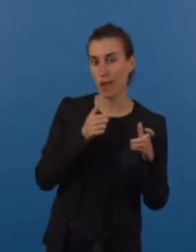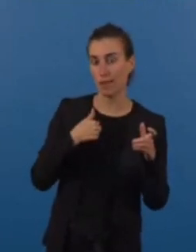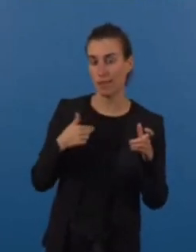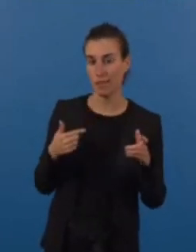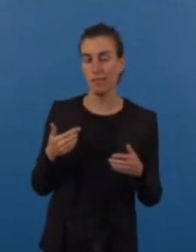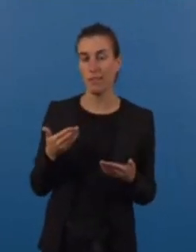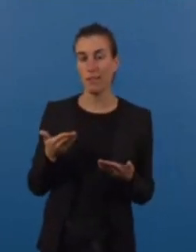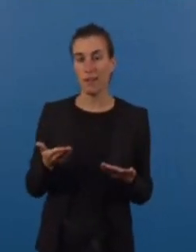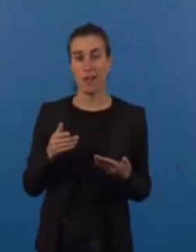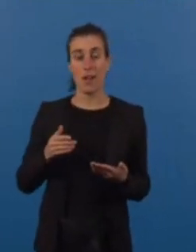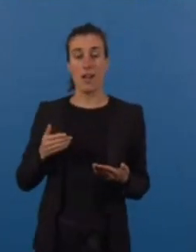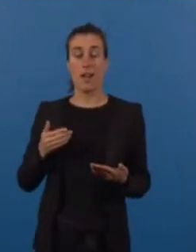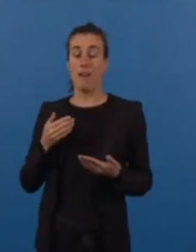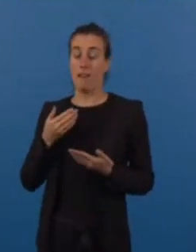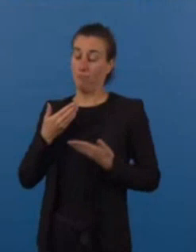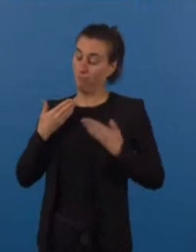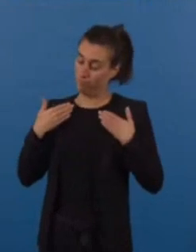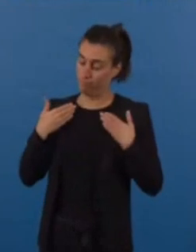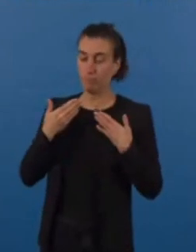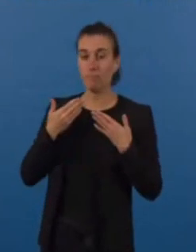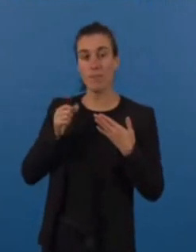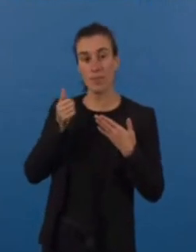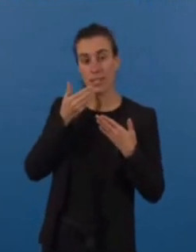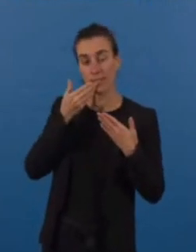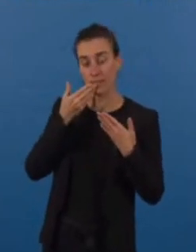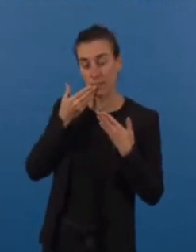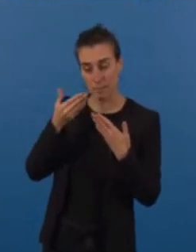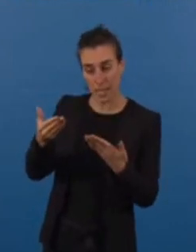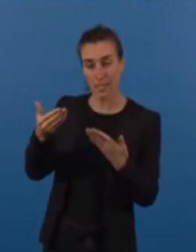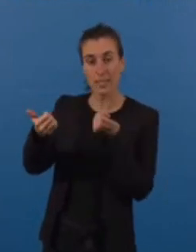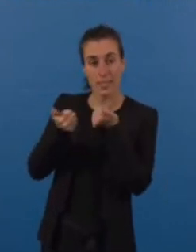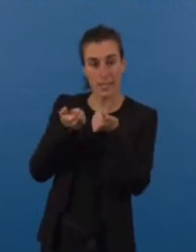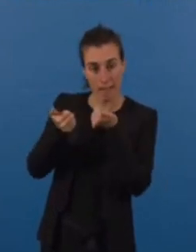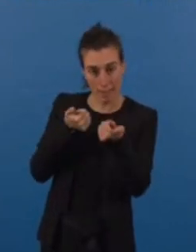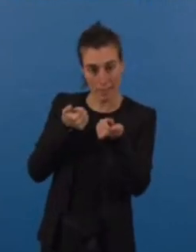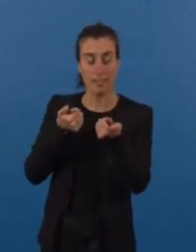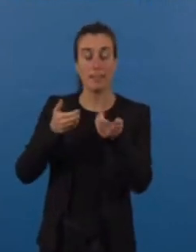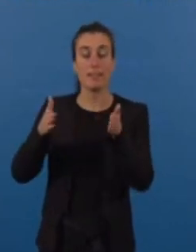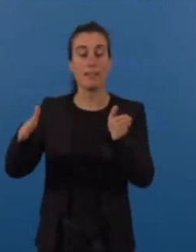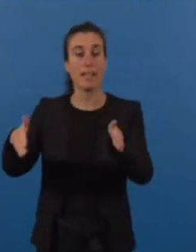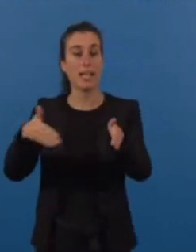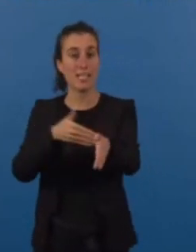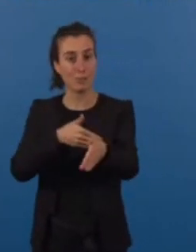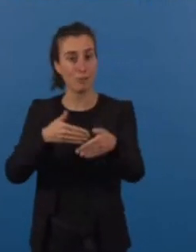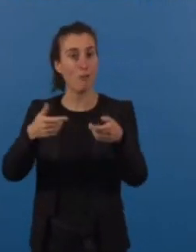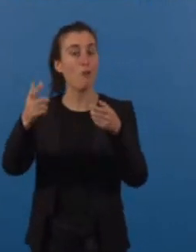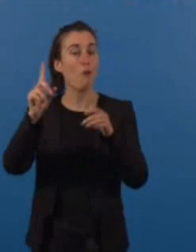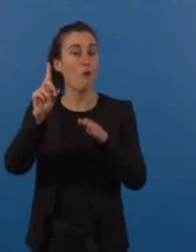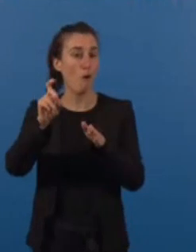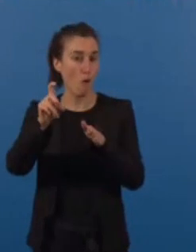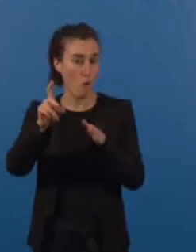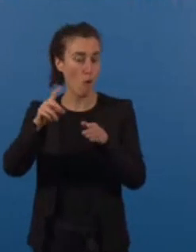des remerciements. Des remerciements au service de la direction du cycle de l'eau. Je pense à l'ancien et au nouveau